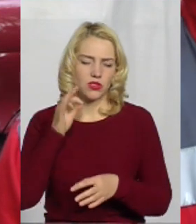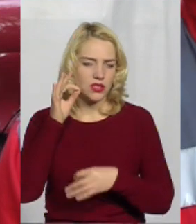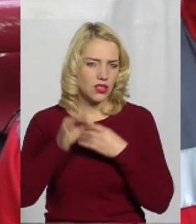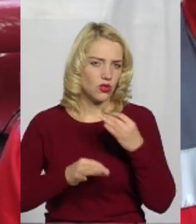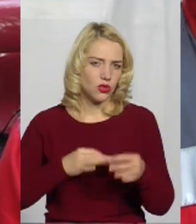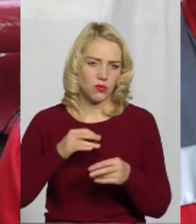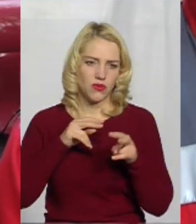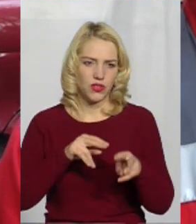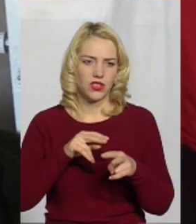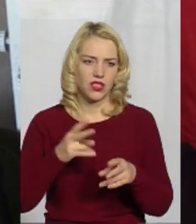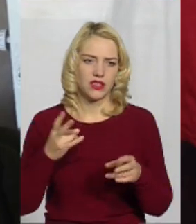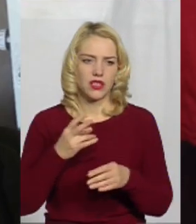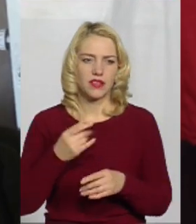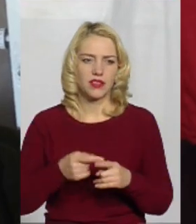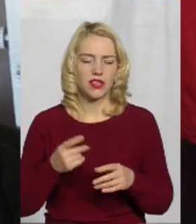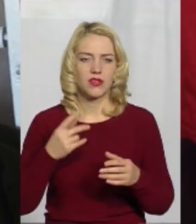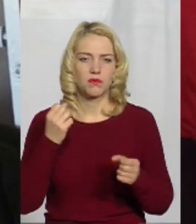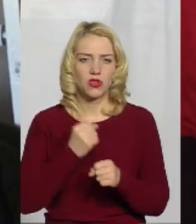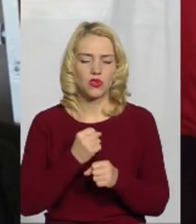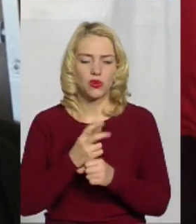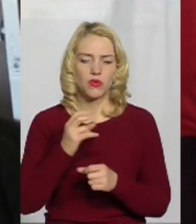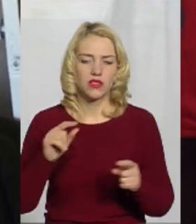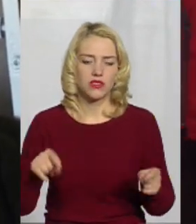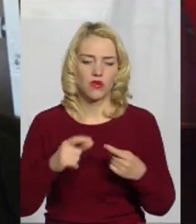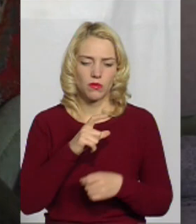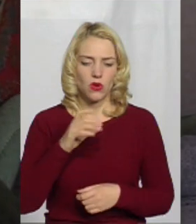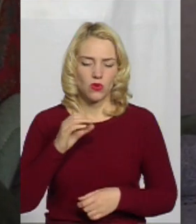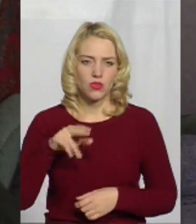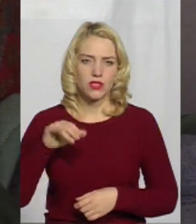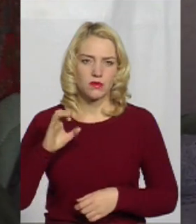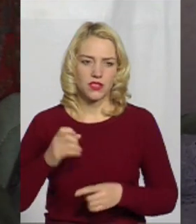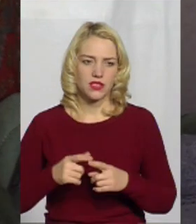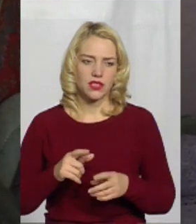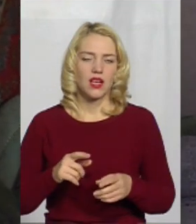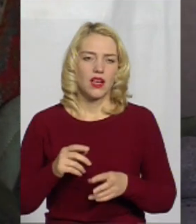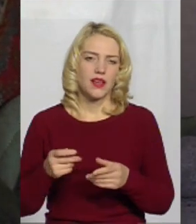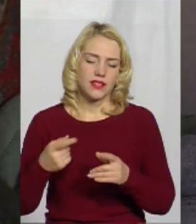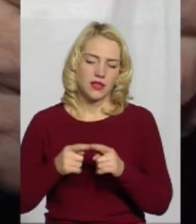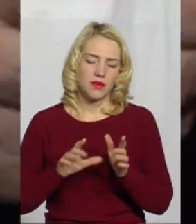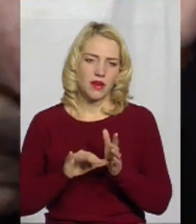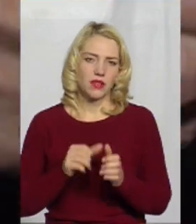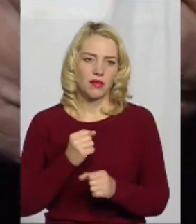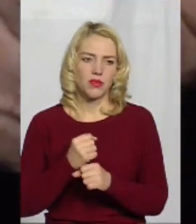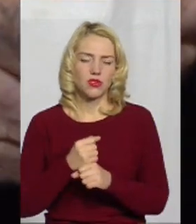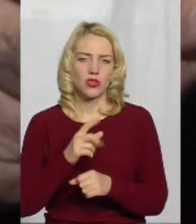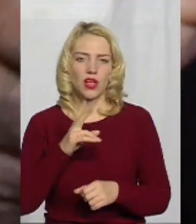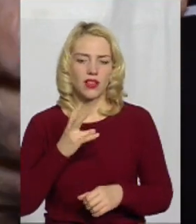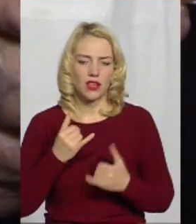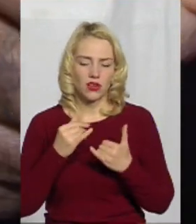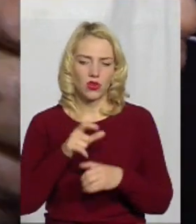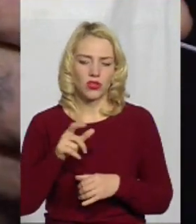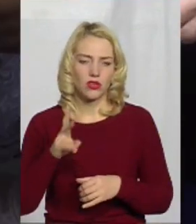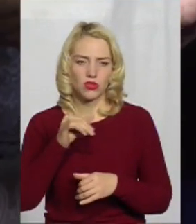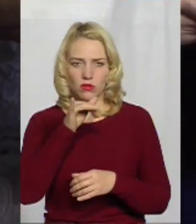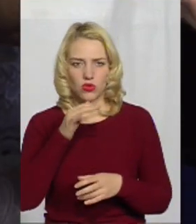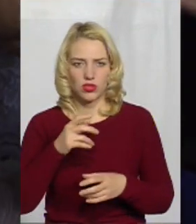працюємо над створенням хоспісу. Бригада виїзної паліативної допомоги працює з людьми, котрі не можуть самостійно себе обходити. Чи цього не можуть робити